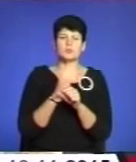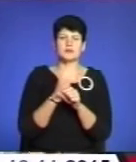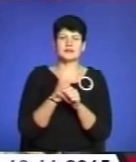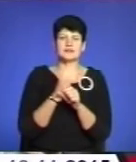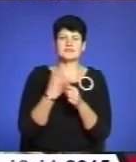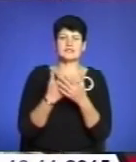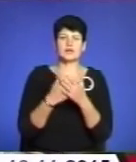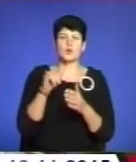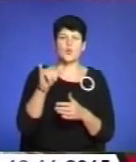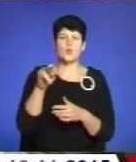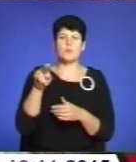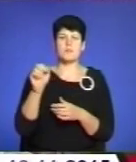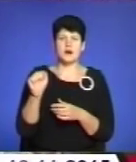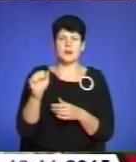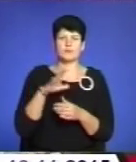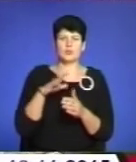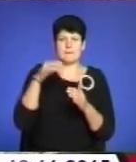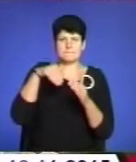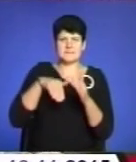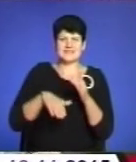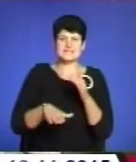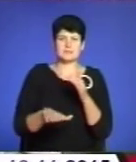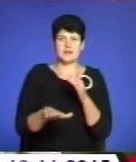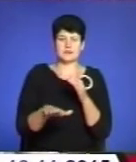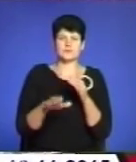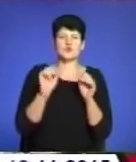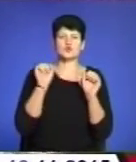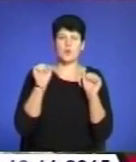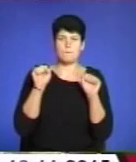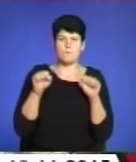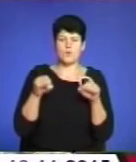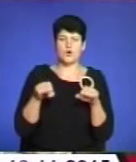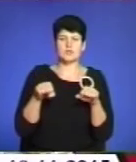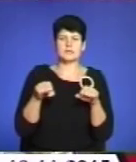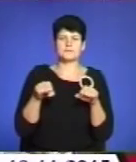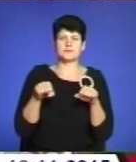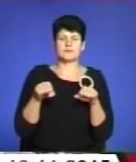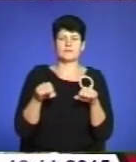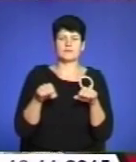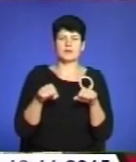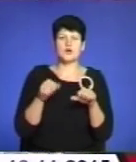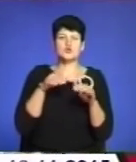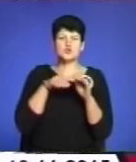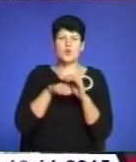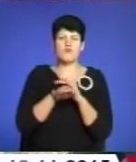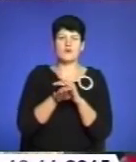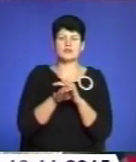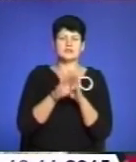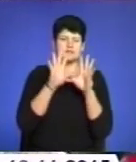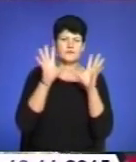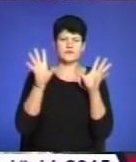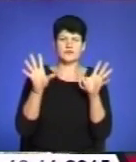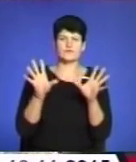стилі УПА, щоб вона була під землею, щоб могли собі сховатись від всього